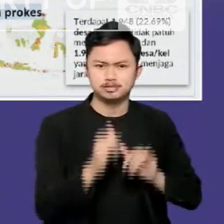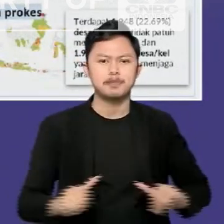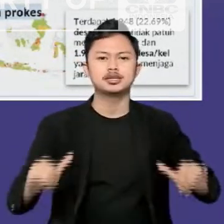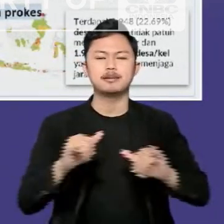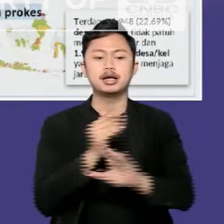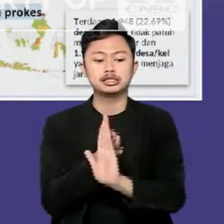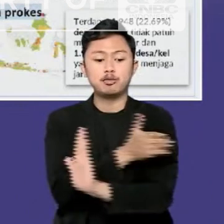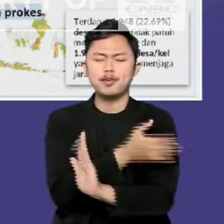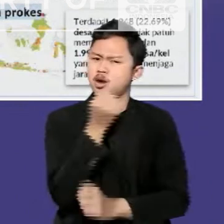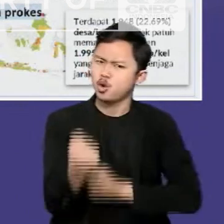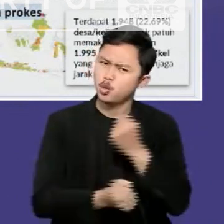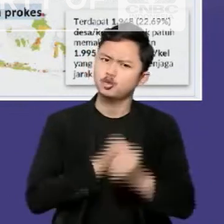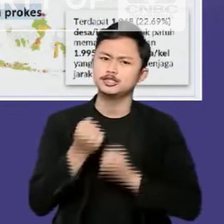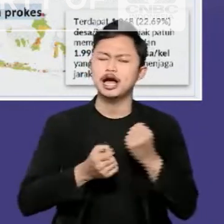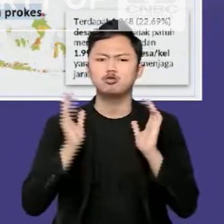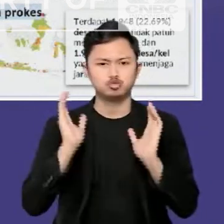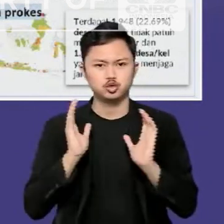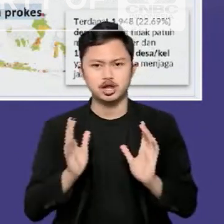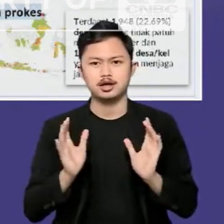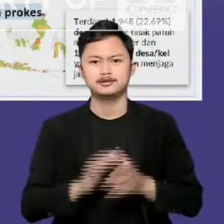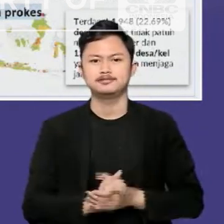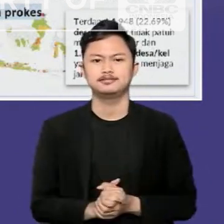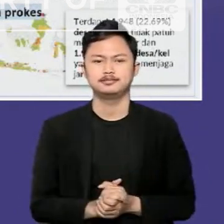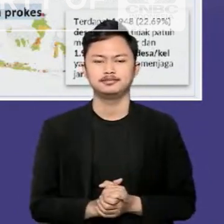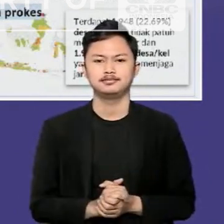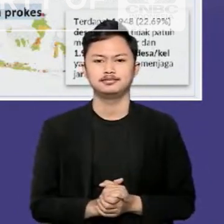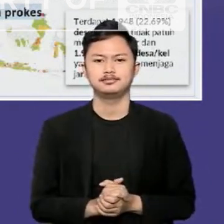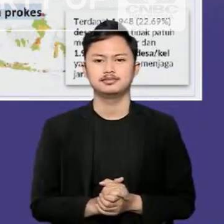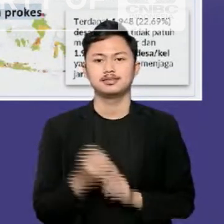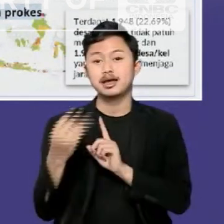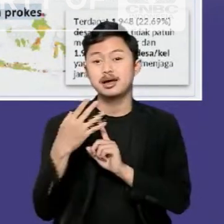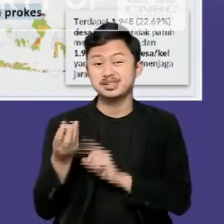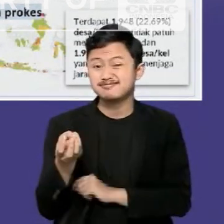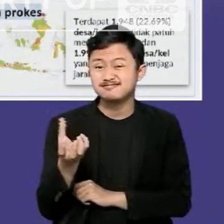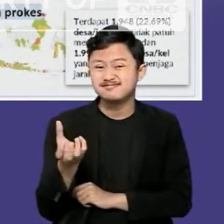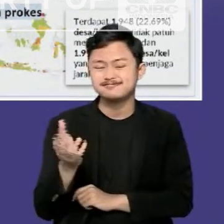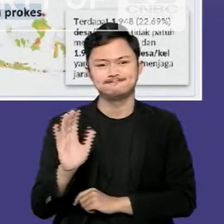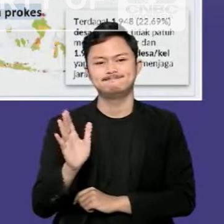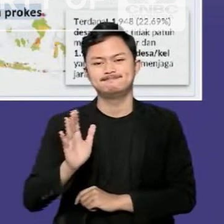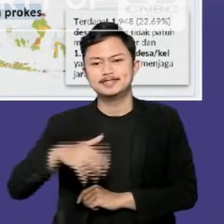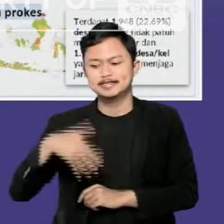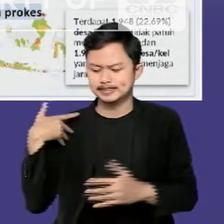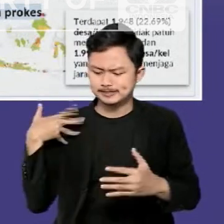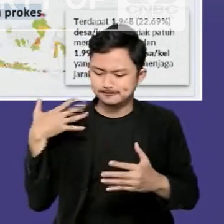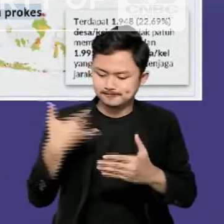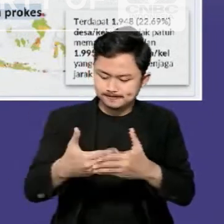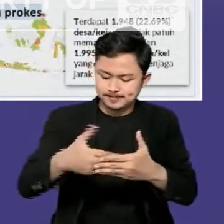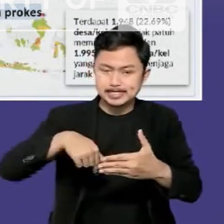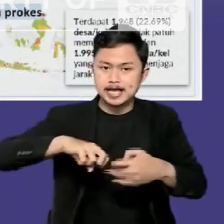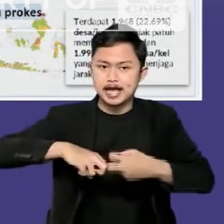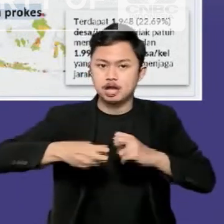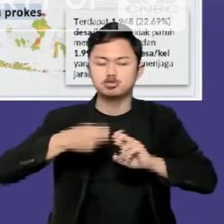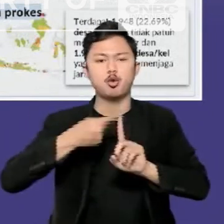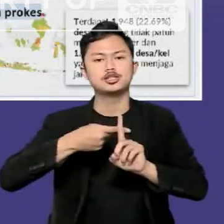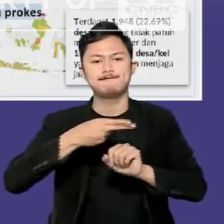setelah berupaya keras menurunkan lonjakan kedua yang dampaknya juga tidak sedikit. Sejauh ini, kasus